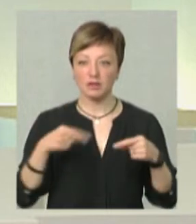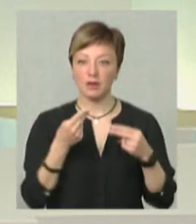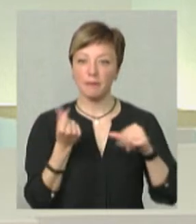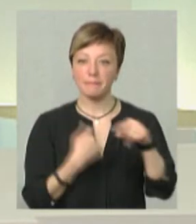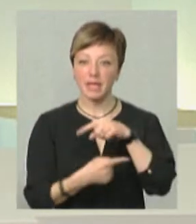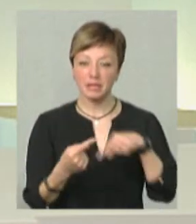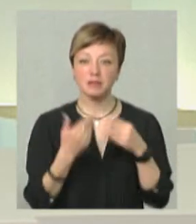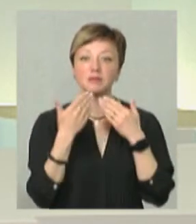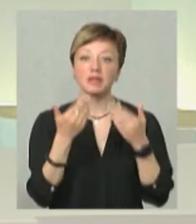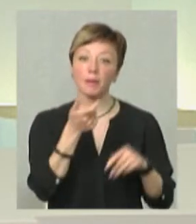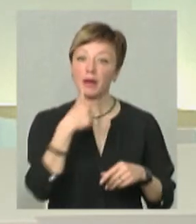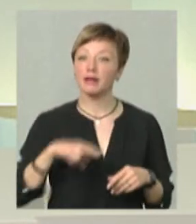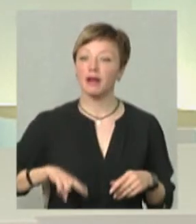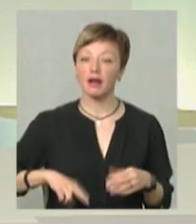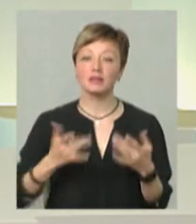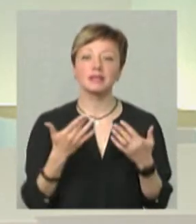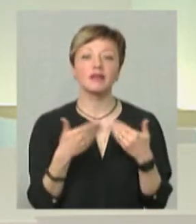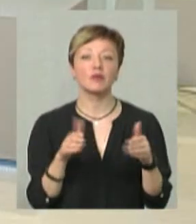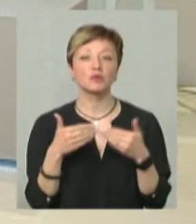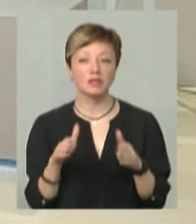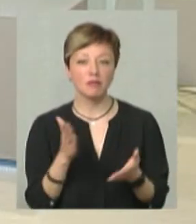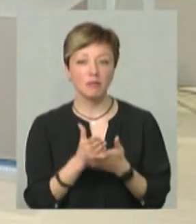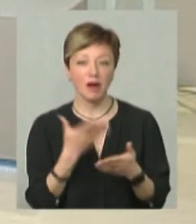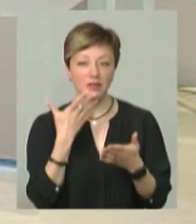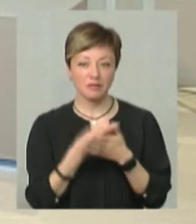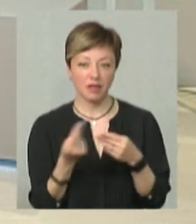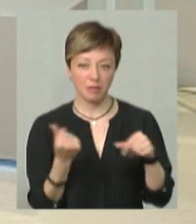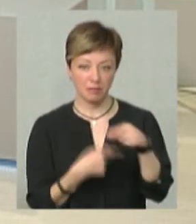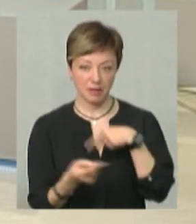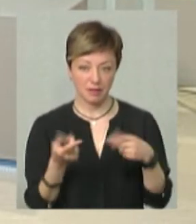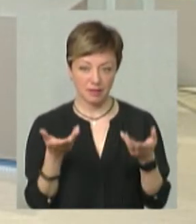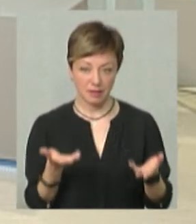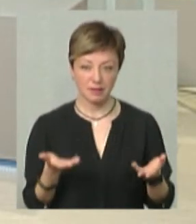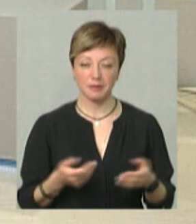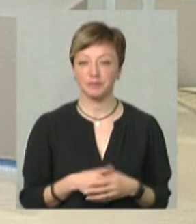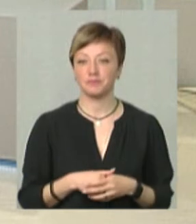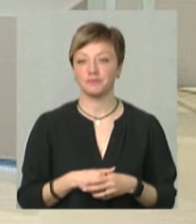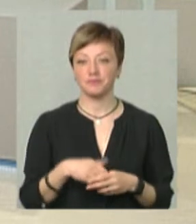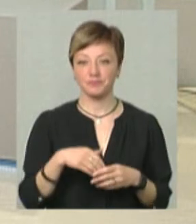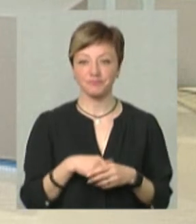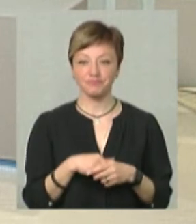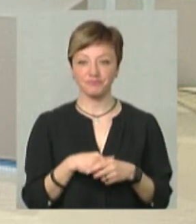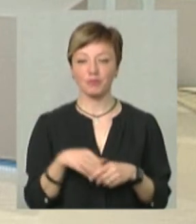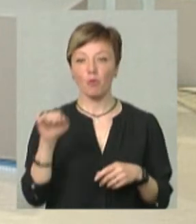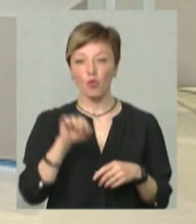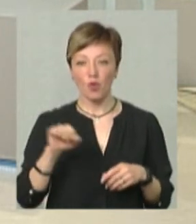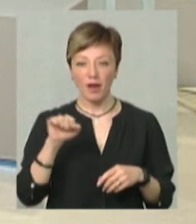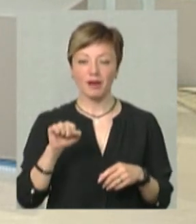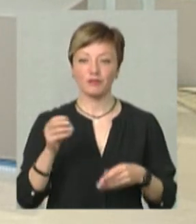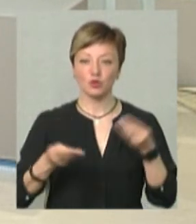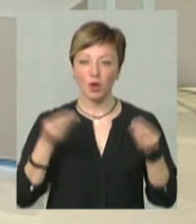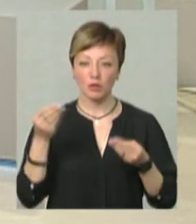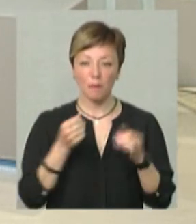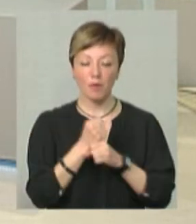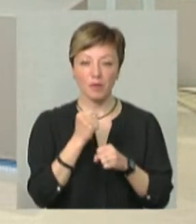власний бізнес. От спитайте пана директора, скільки випускників його навчального закладу вчорашніх мулярів-штукатурів,